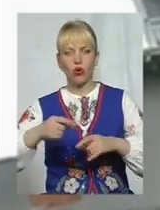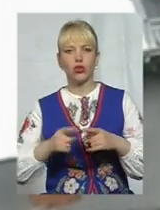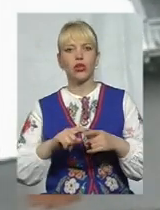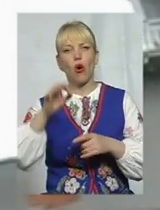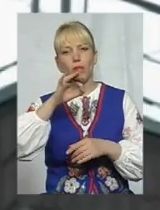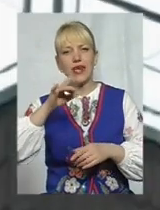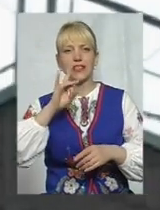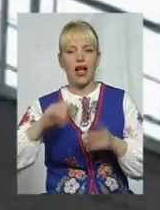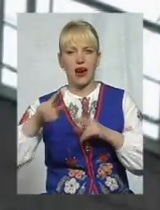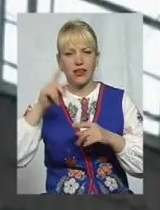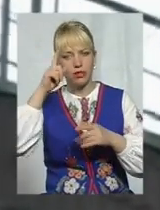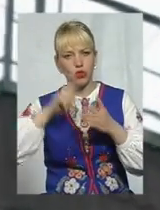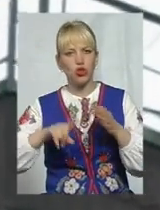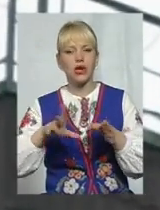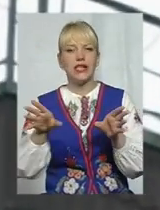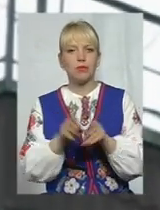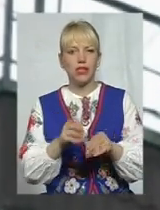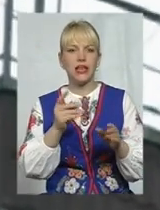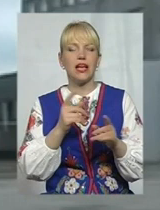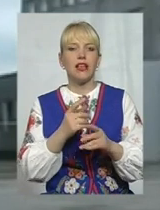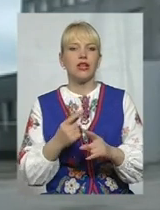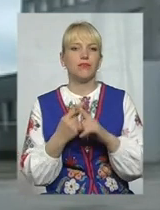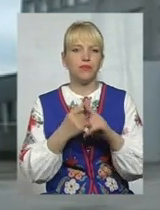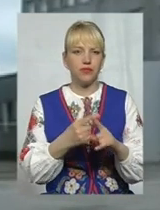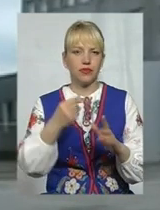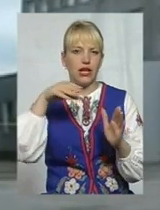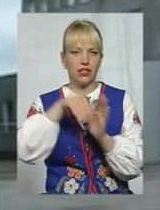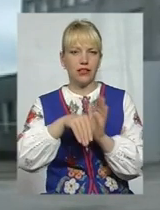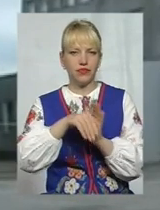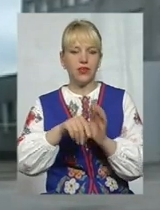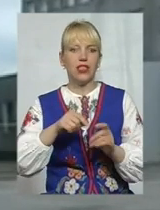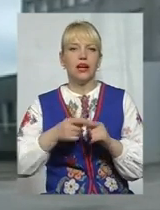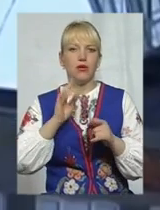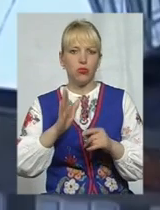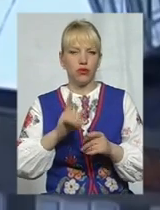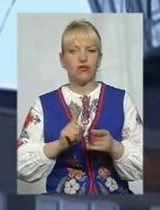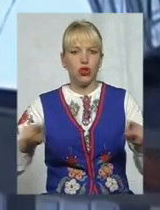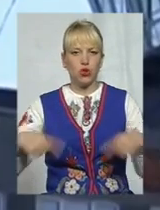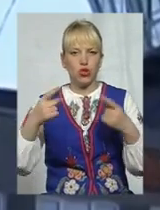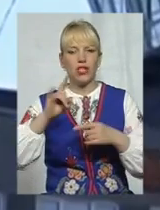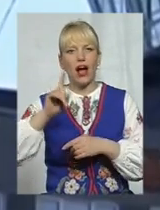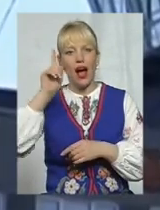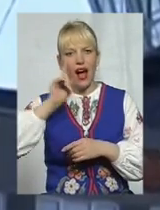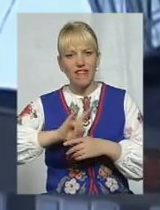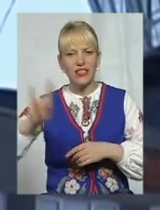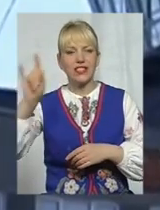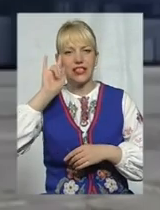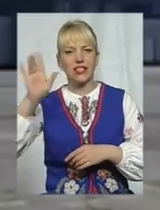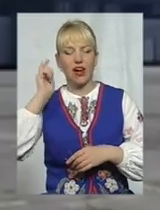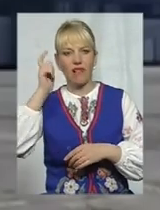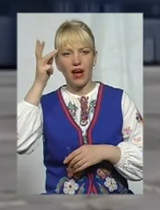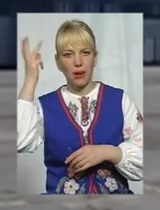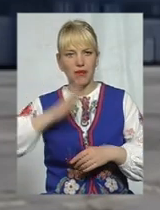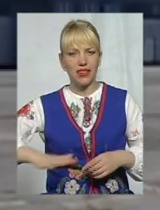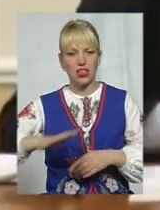факт спільно із кроками влади на зустріч інвесторам сприятимуть відродженню авіаційної слави Хмельниччини. Ми повинні всі зусилля сьогодні провожити,